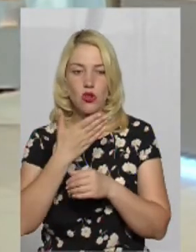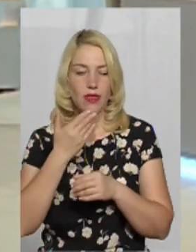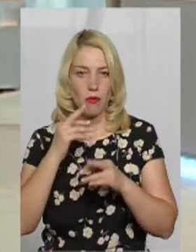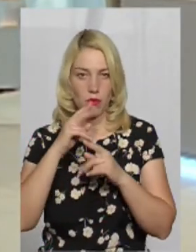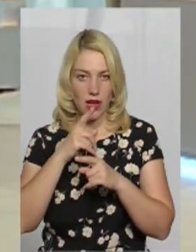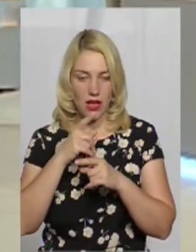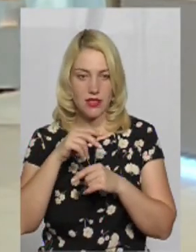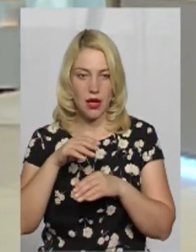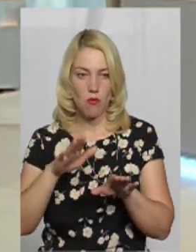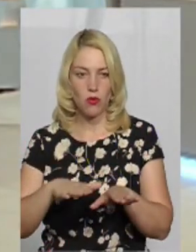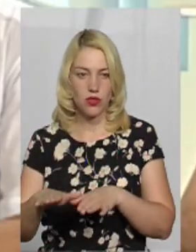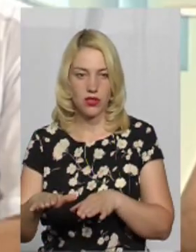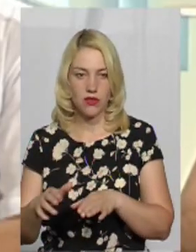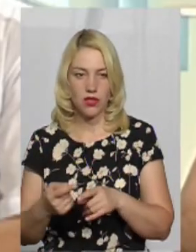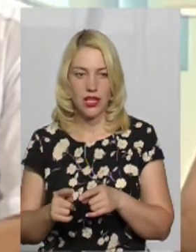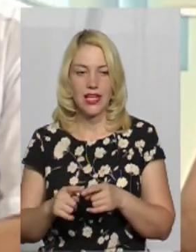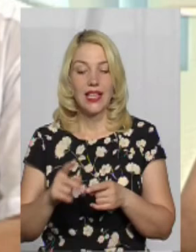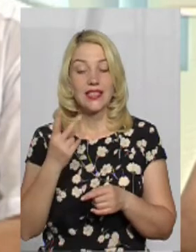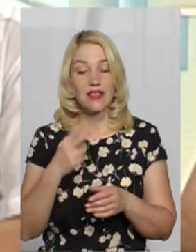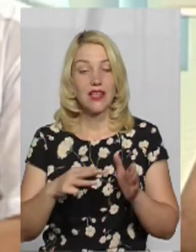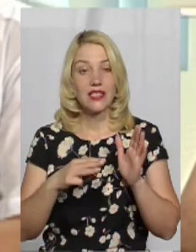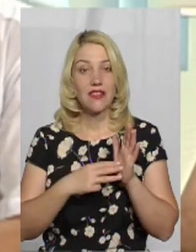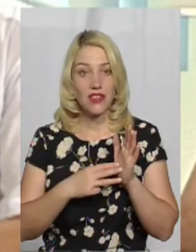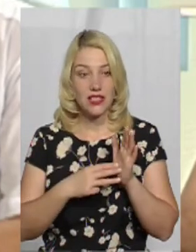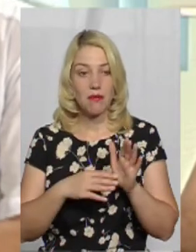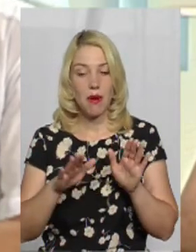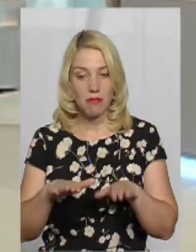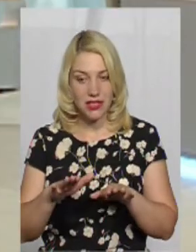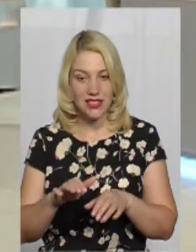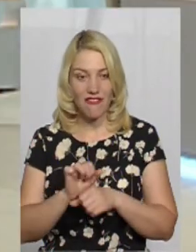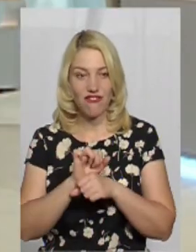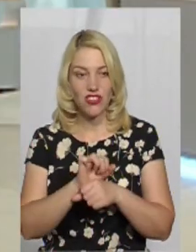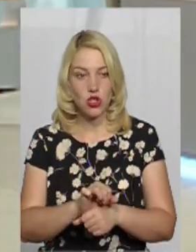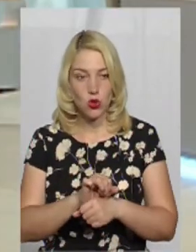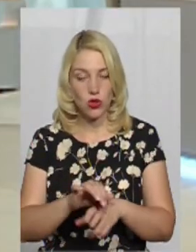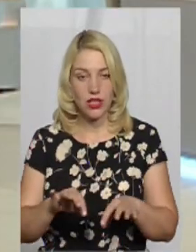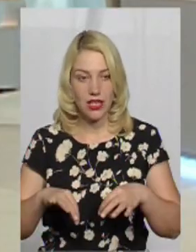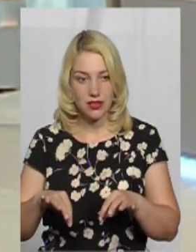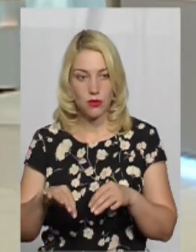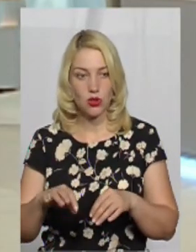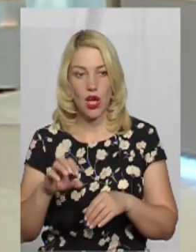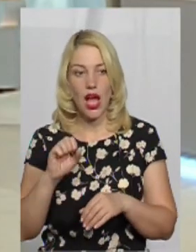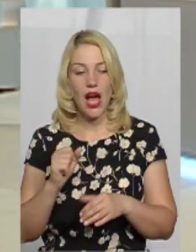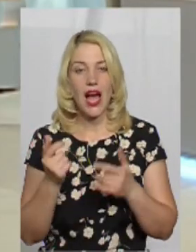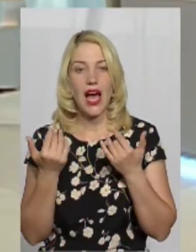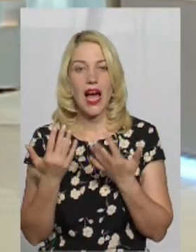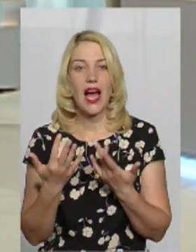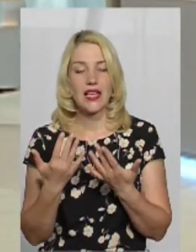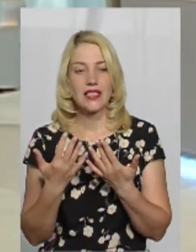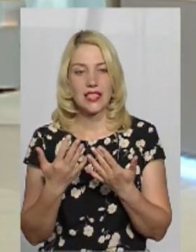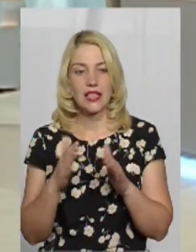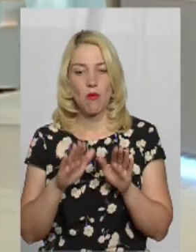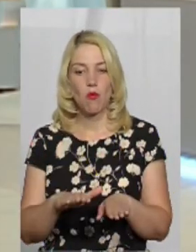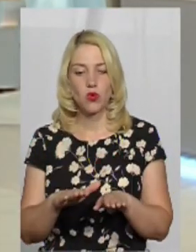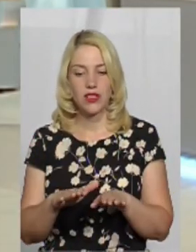пунктів. Ні, 28 – це місць відстою. Я кажу, місць відстою транспорту. А скільки пунктів